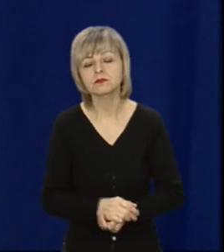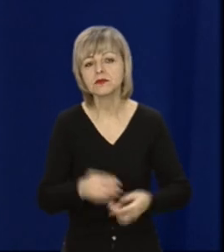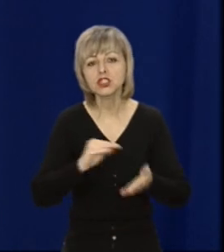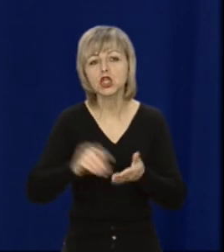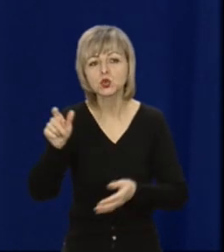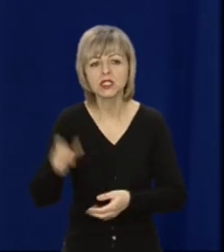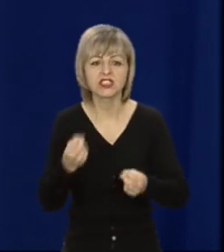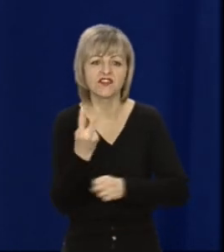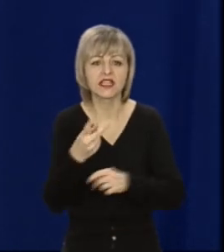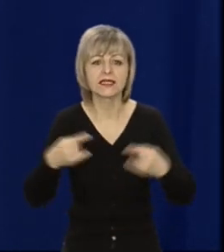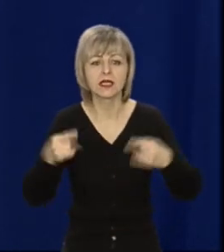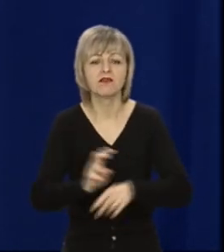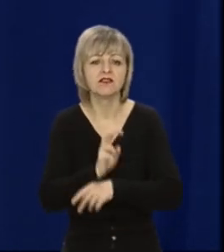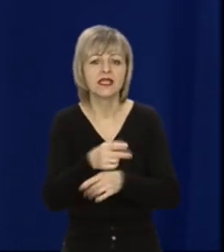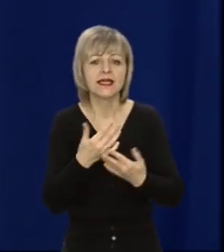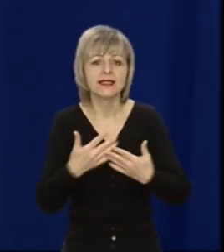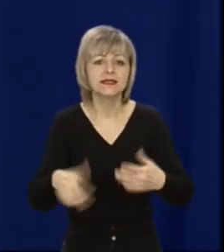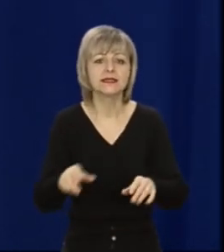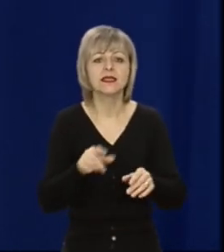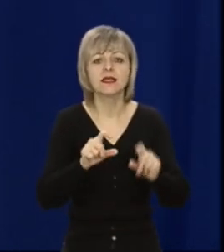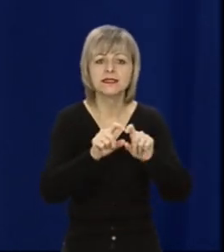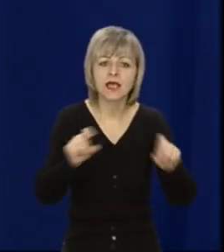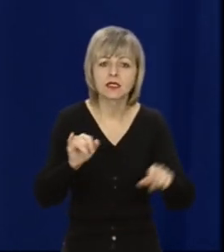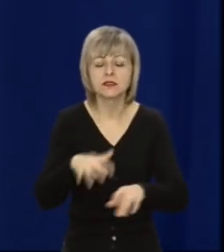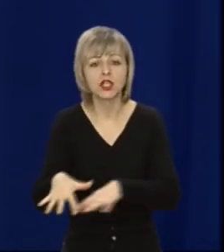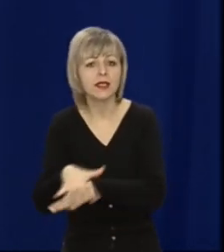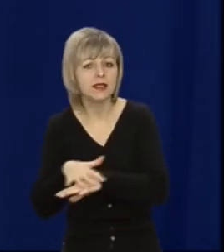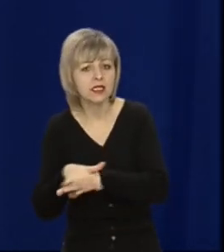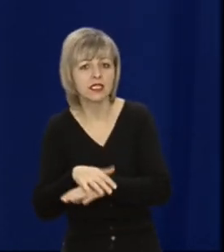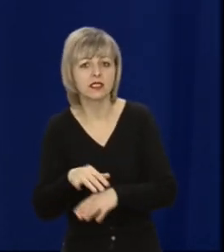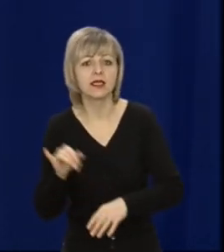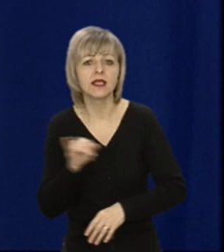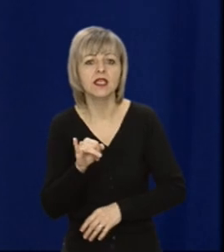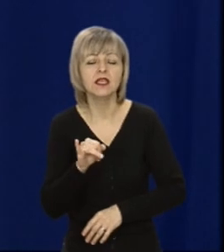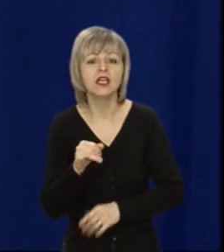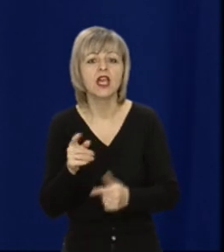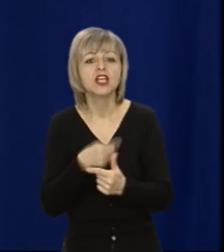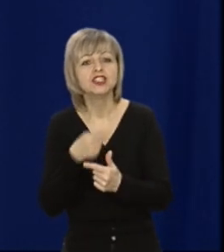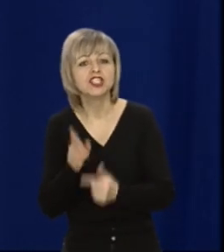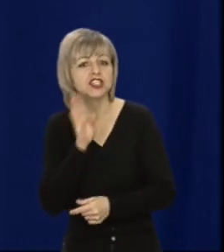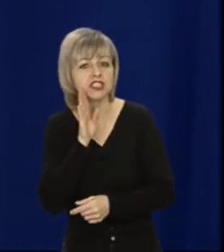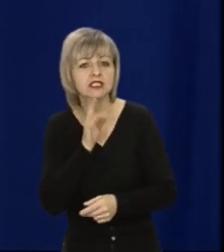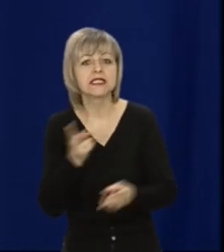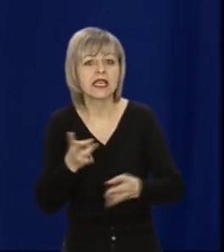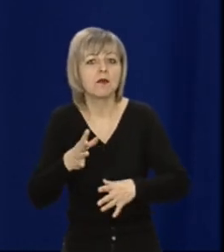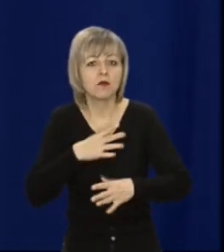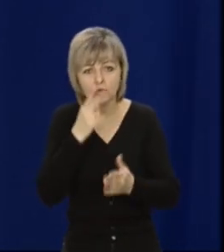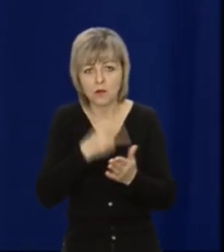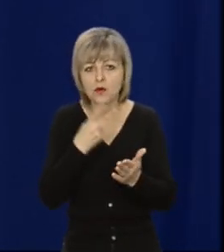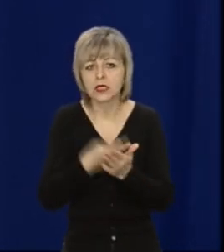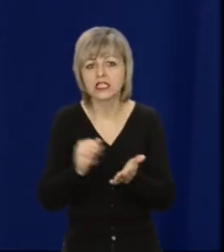відвідала певні заклади та ринки. І от, власне, чи знадобився їй сертифікат чи ні, і чи